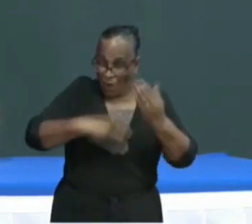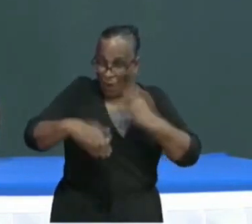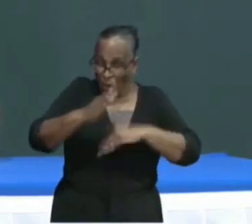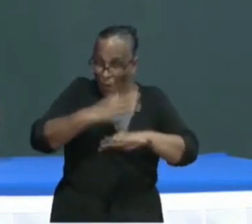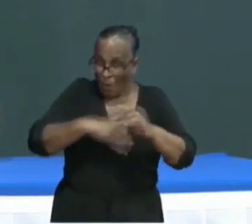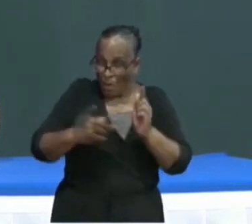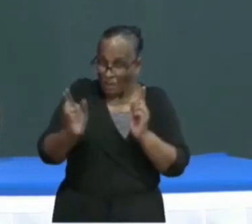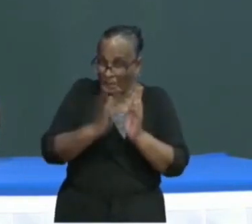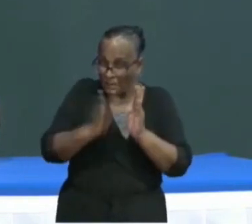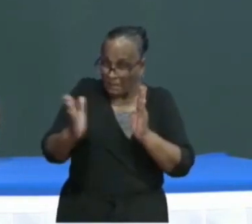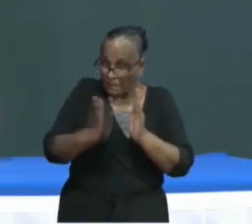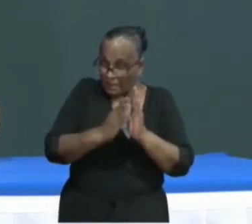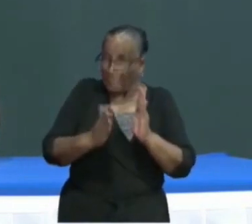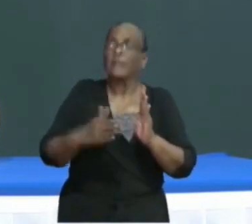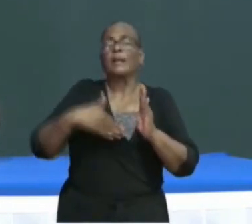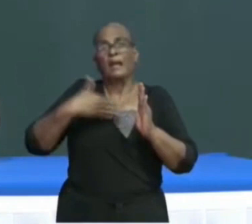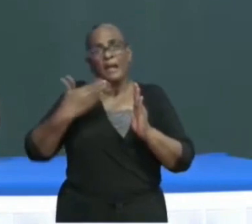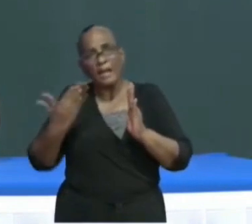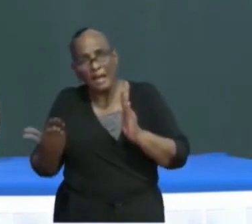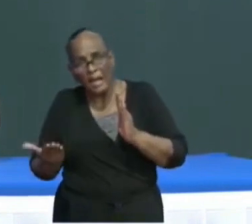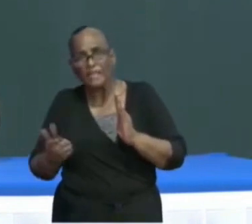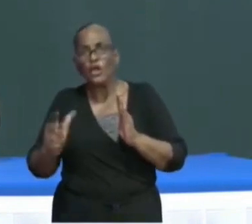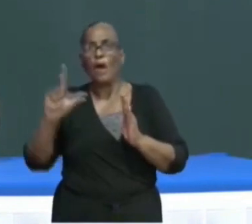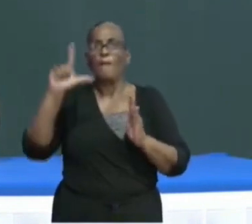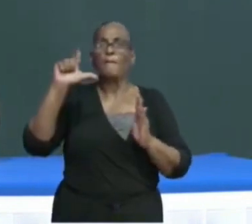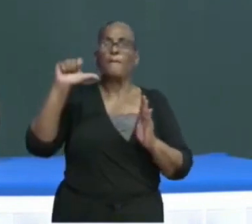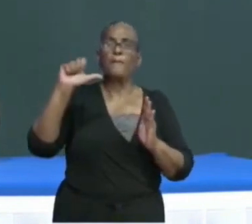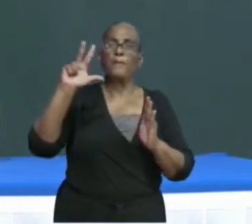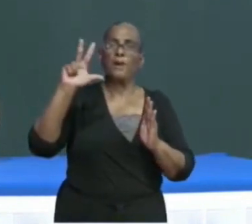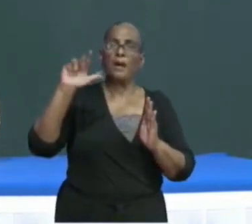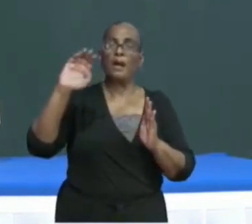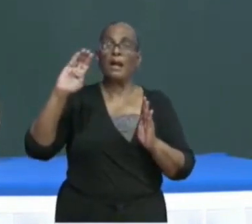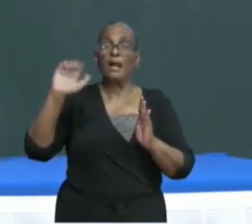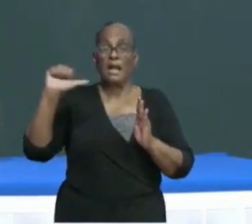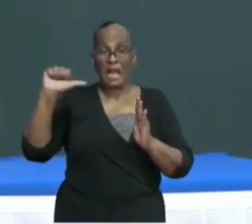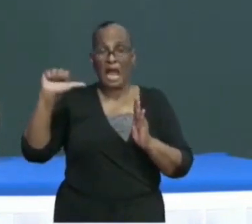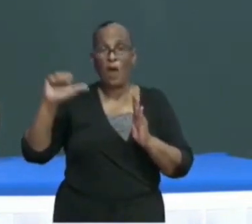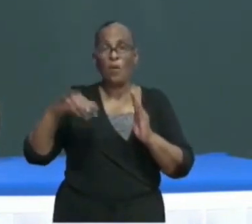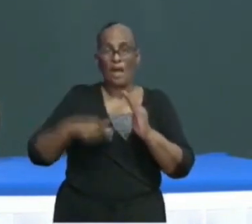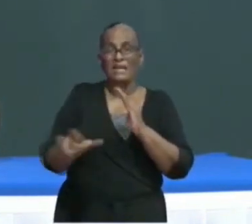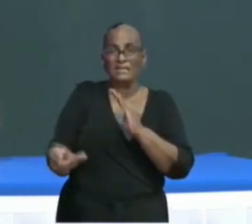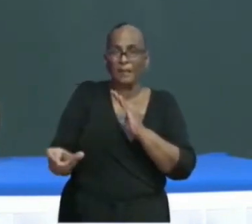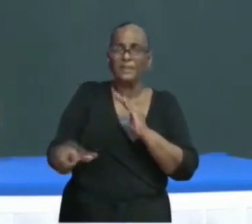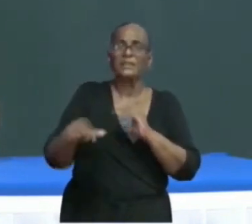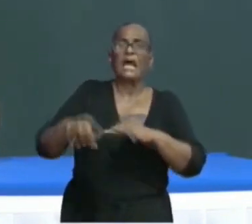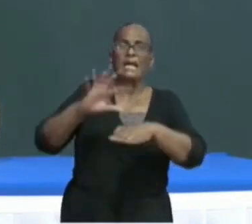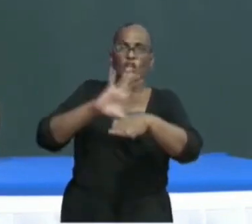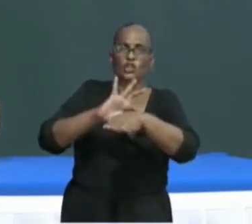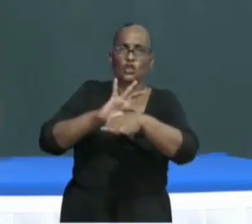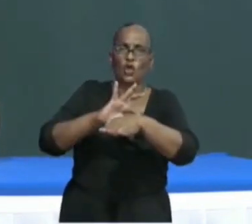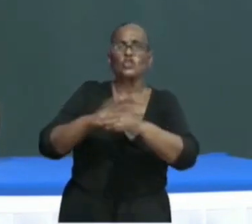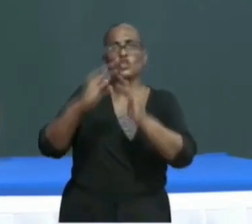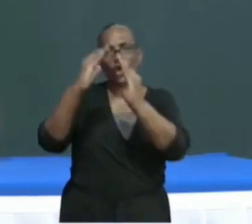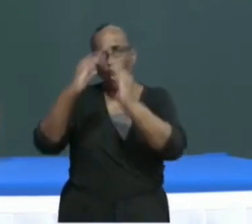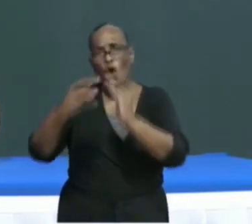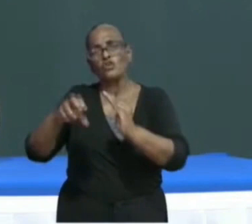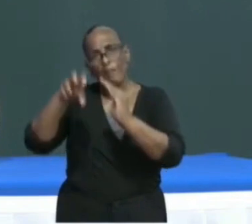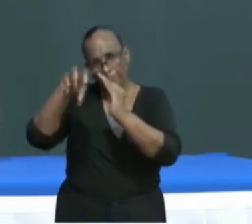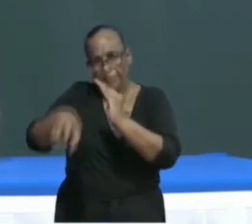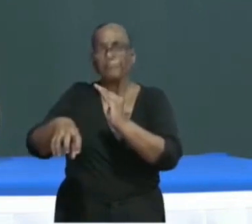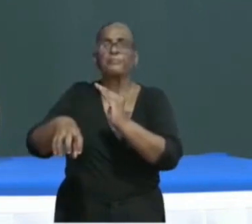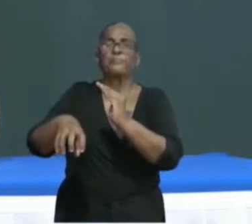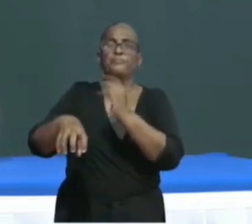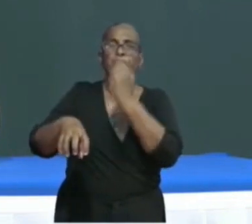de faciliteit hebben op Lawatabiki, waar we dus een medische voorziening zullen stationeren,